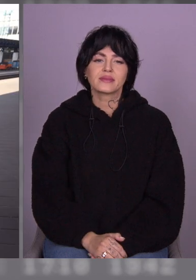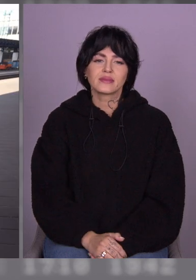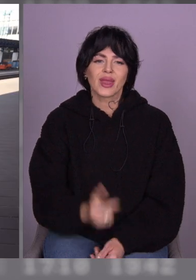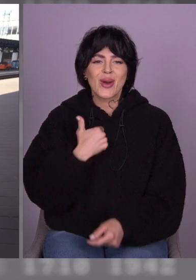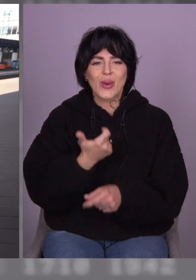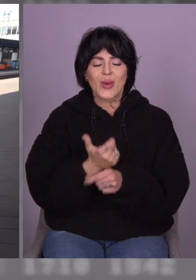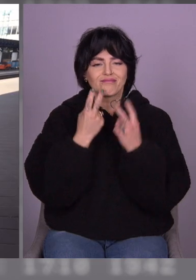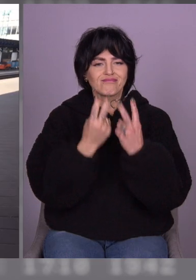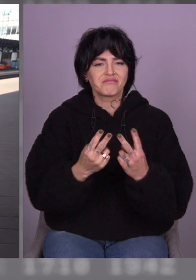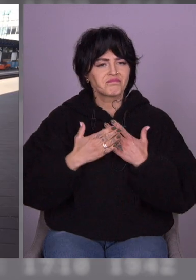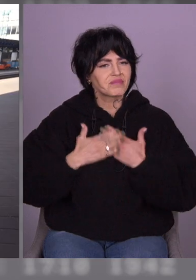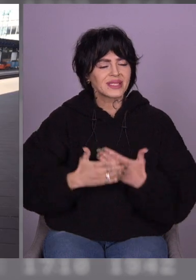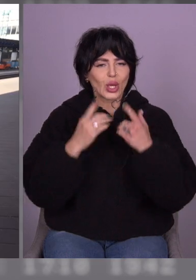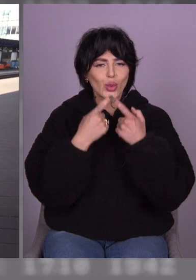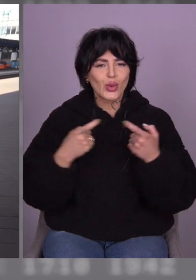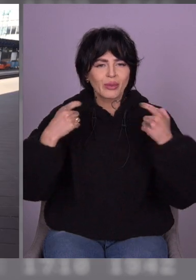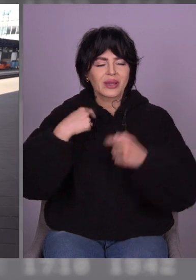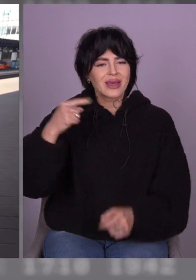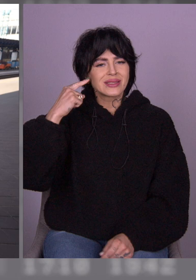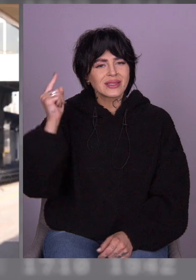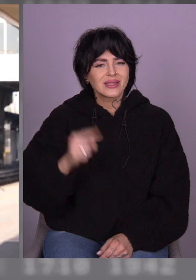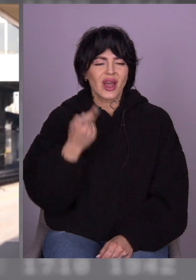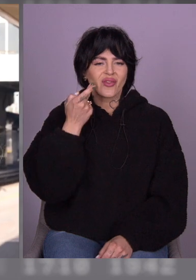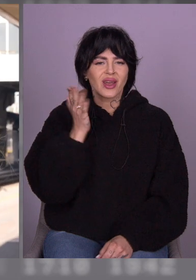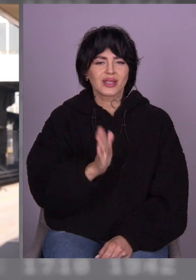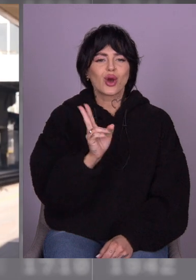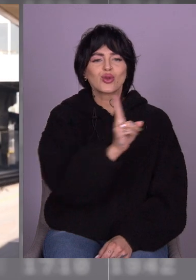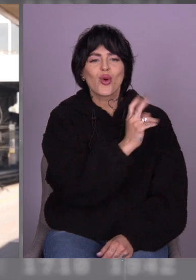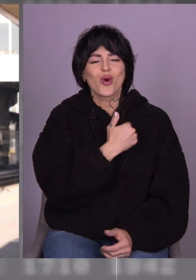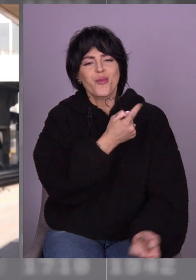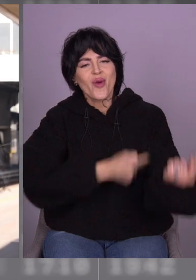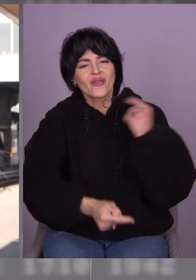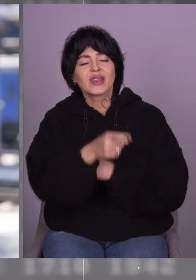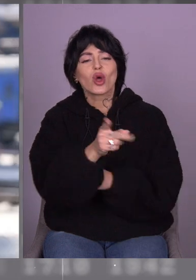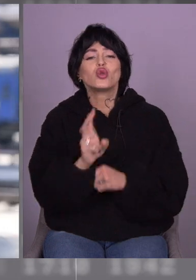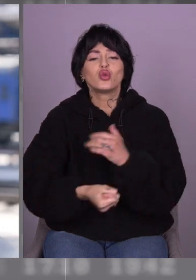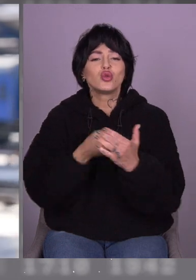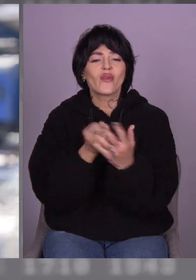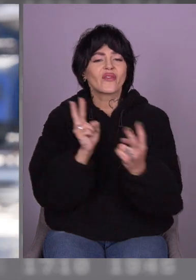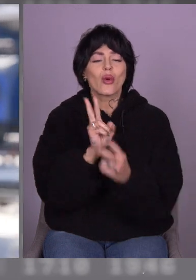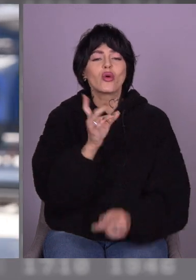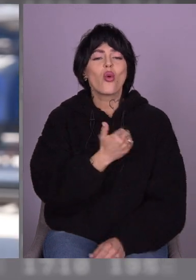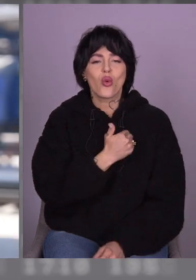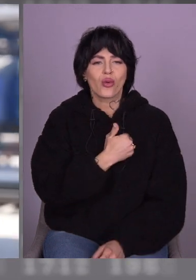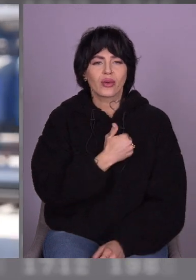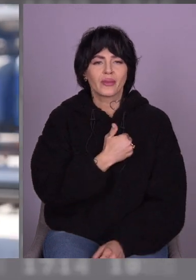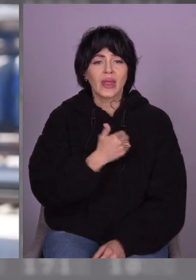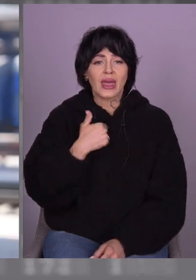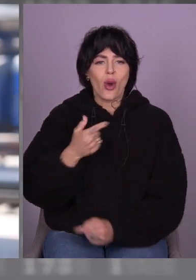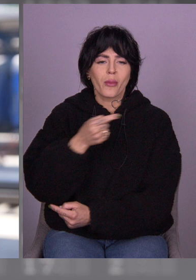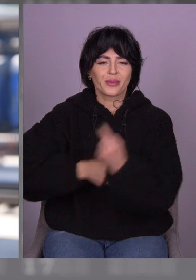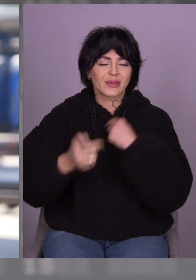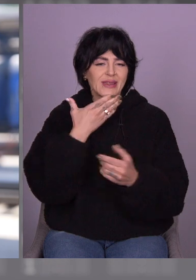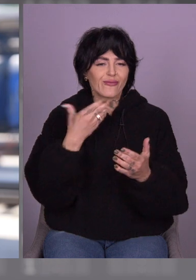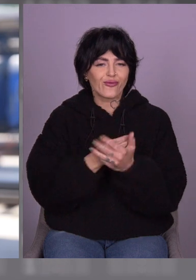усмішку. Я знаю, наскільки це важливо повертатися. Коли є до кого повертатися. До кого, до речі, ти повернулася? Я повернулася до своєї родини,